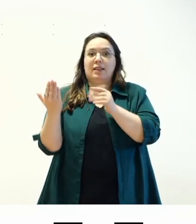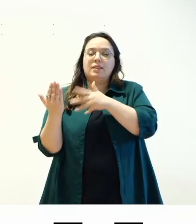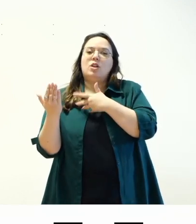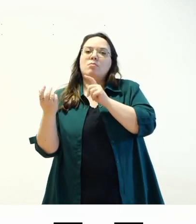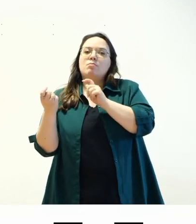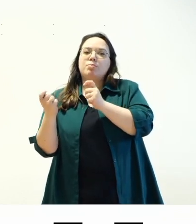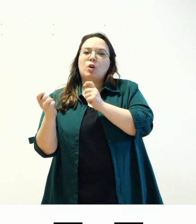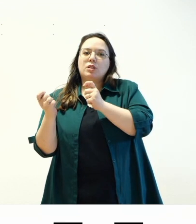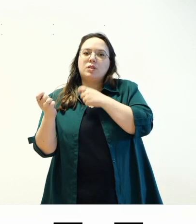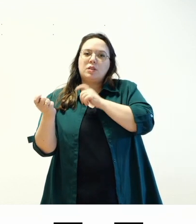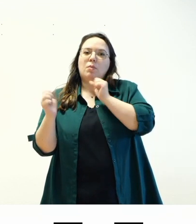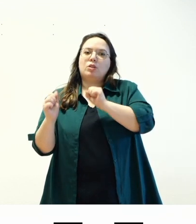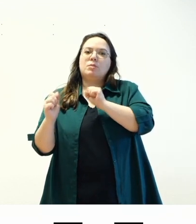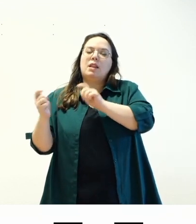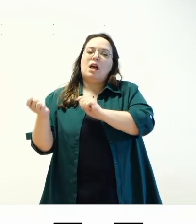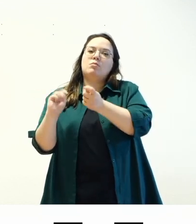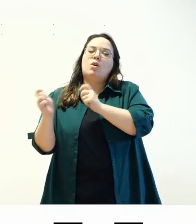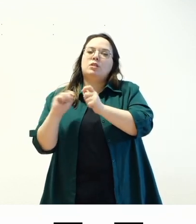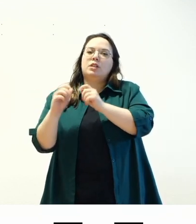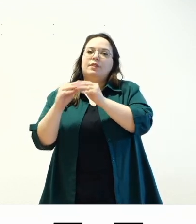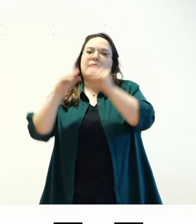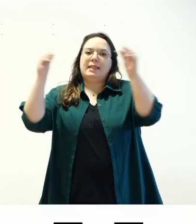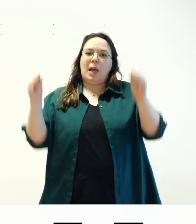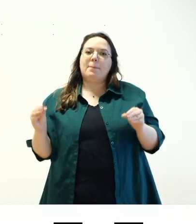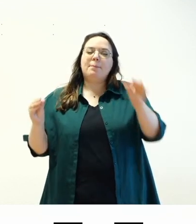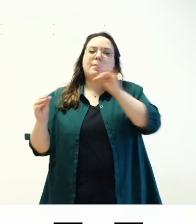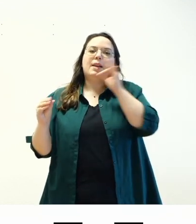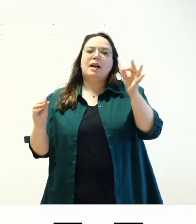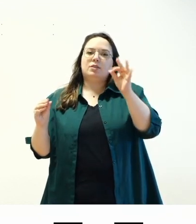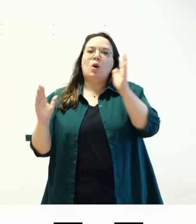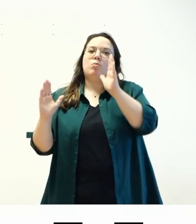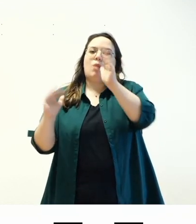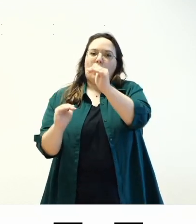o il template le impostazioni del template o le impostazioni del singolo blocco